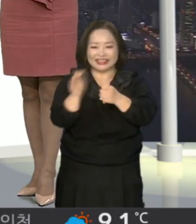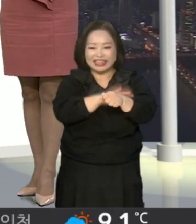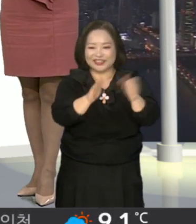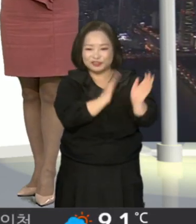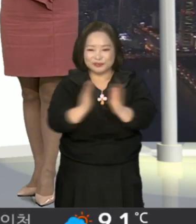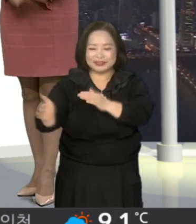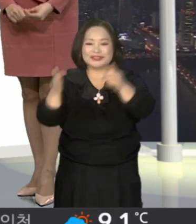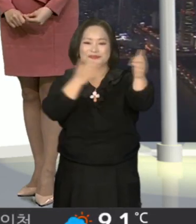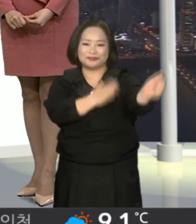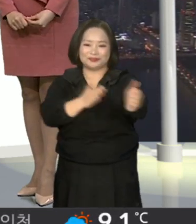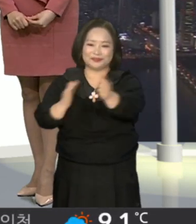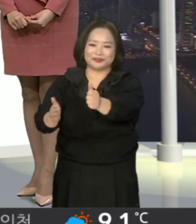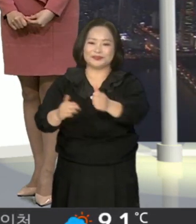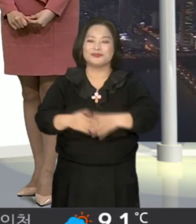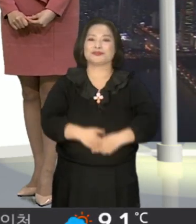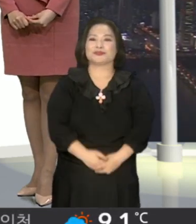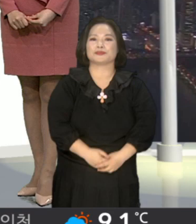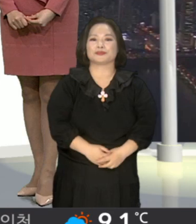생활날씨였습니다.